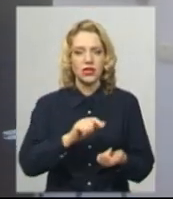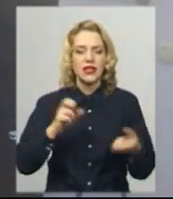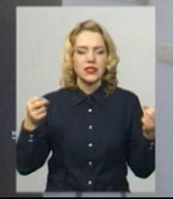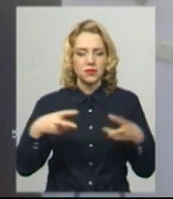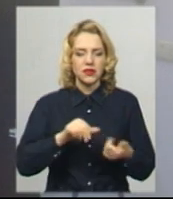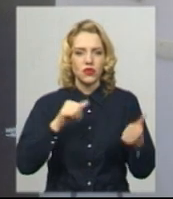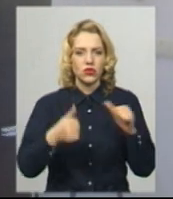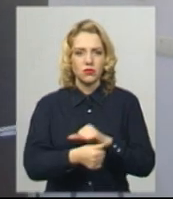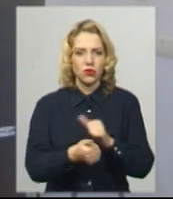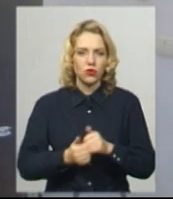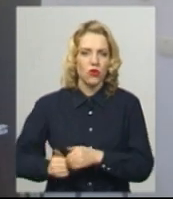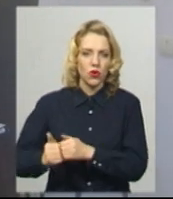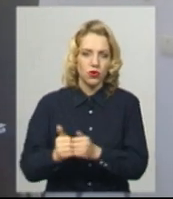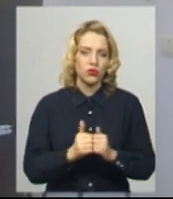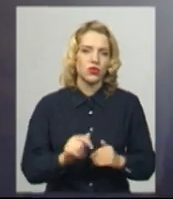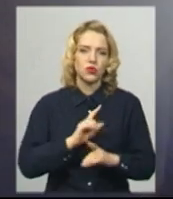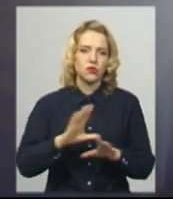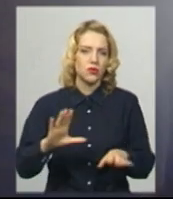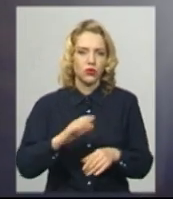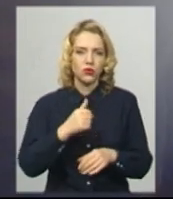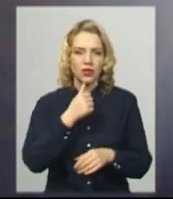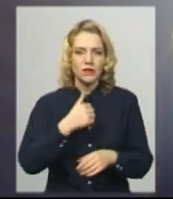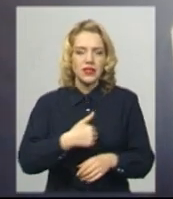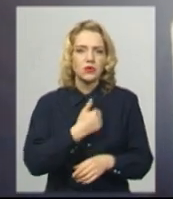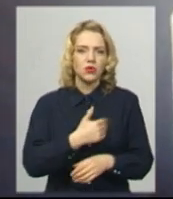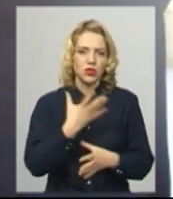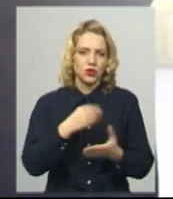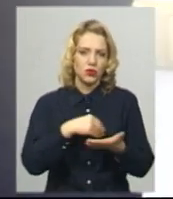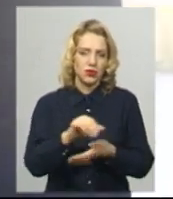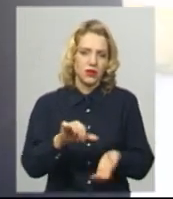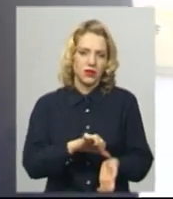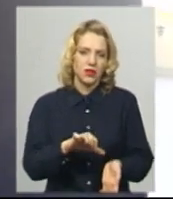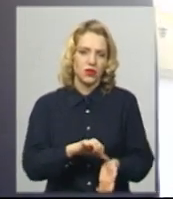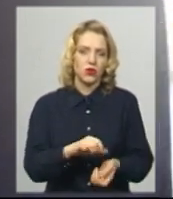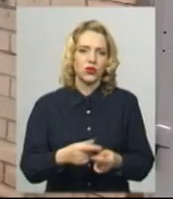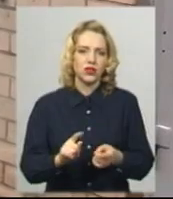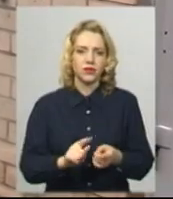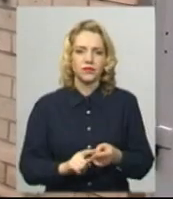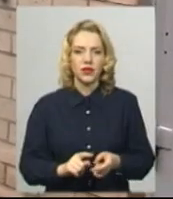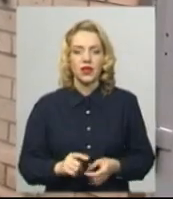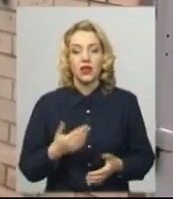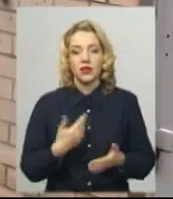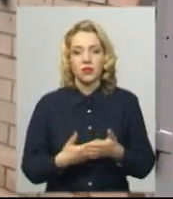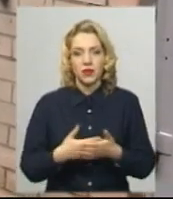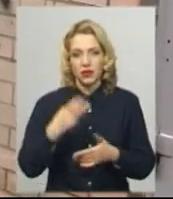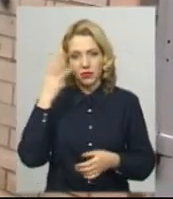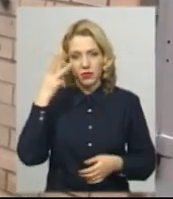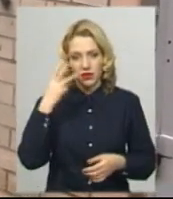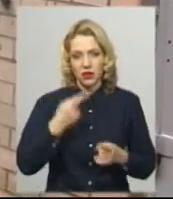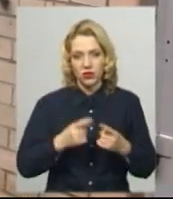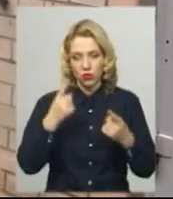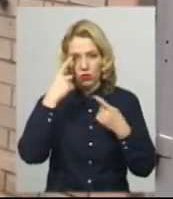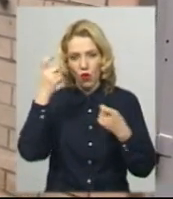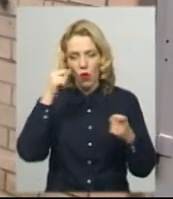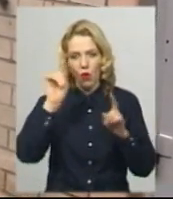спокусу придбати заборонені препарати. Шлик розповідає, для наркозалежних дістати наркотики не важко. До прикладу, в Хмельницькому оголошення з